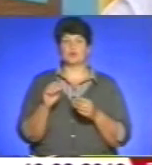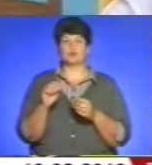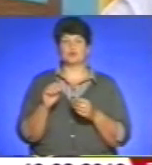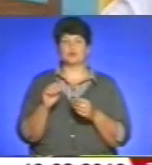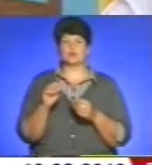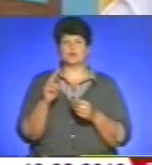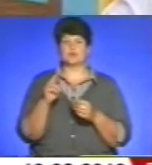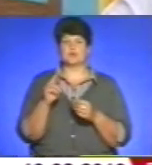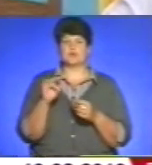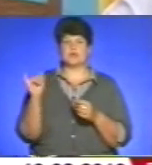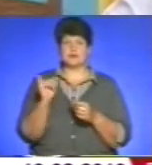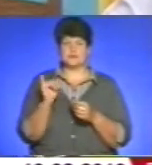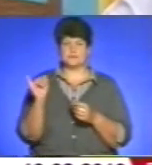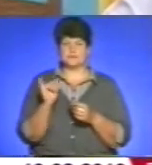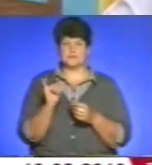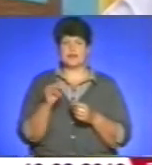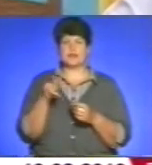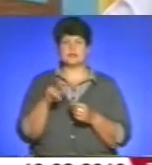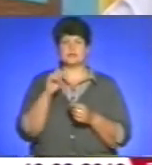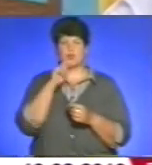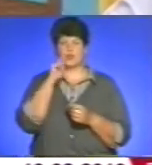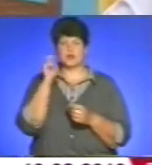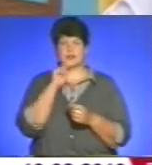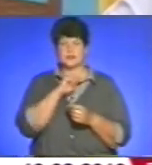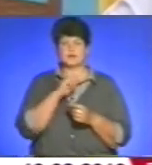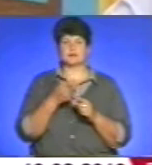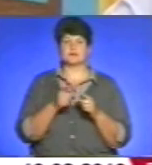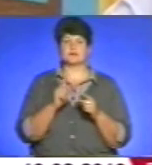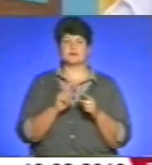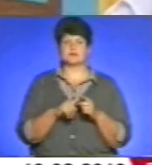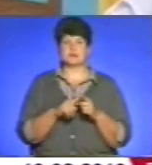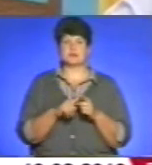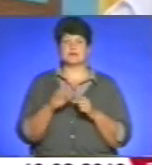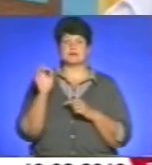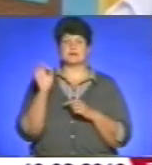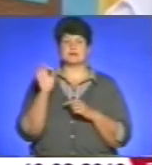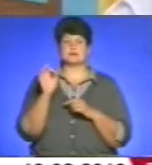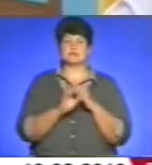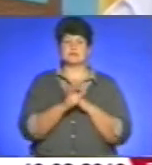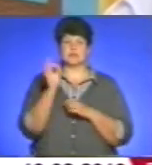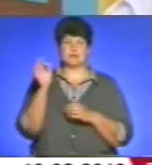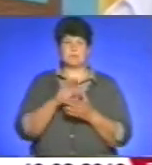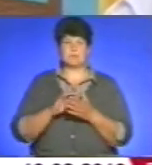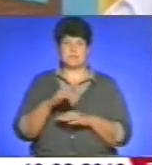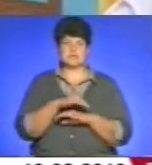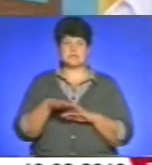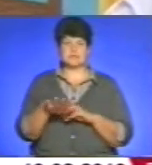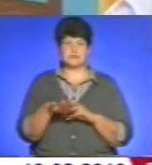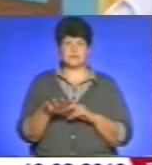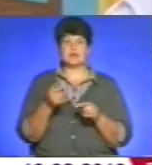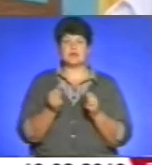І Лесі Українки – це на східному масиві. І біля